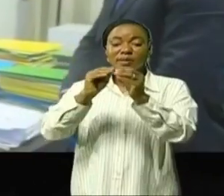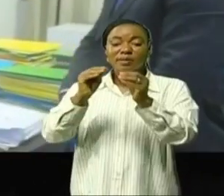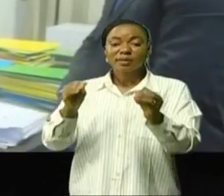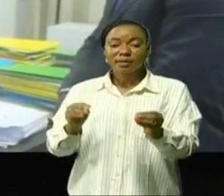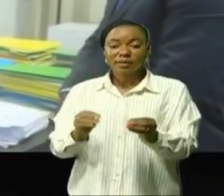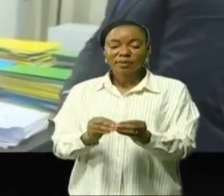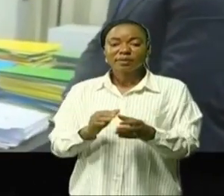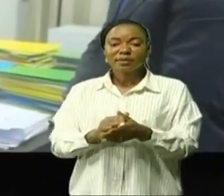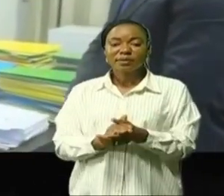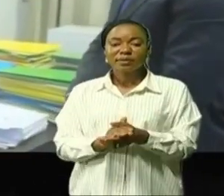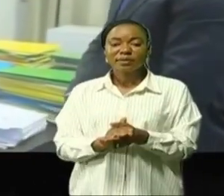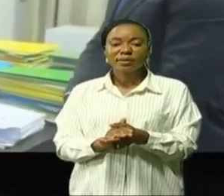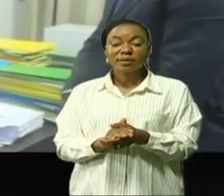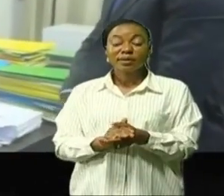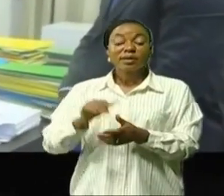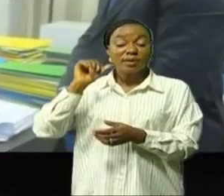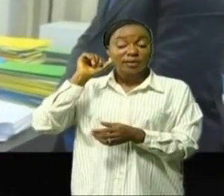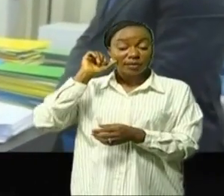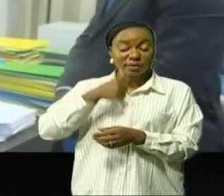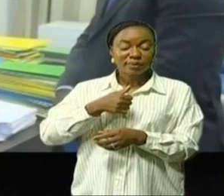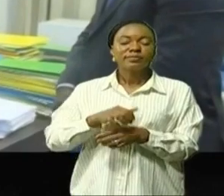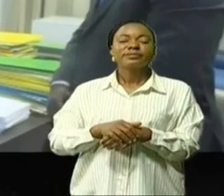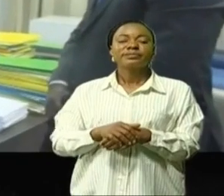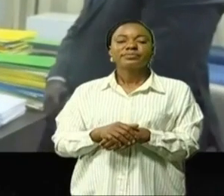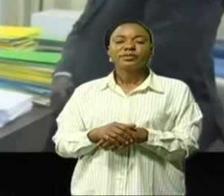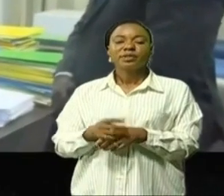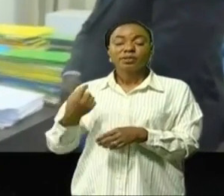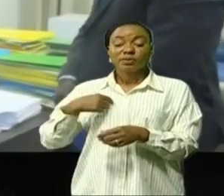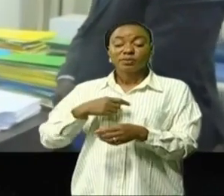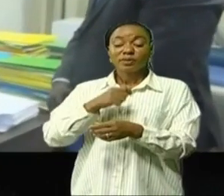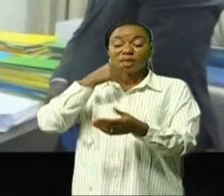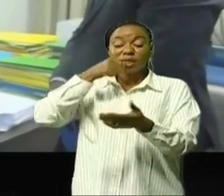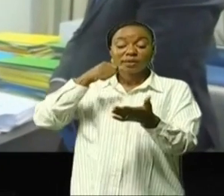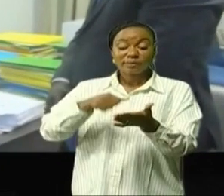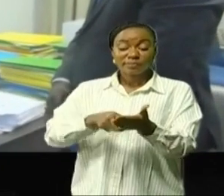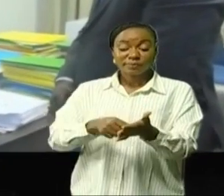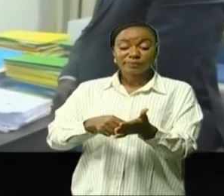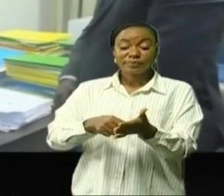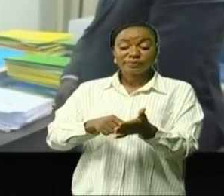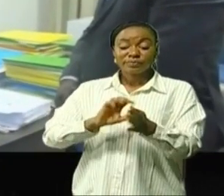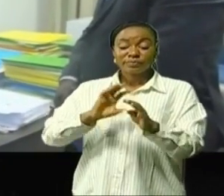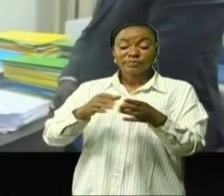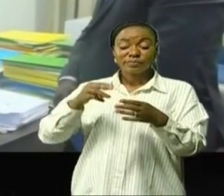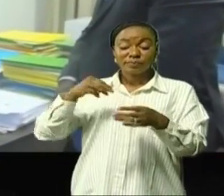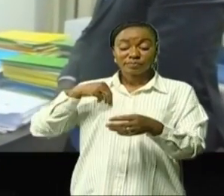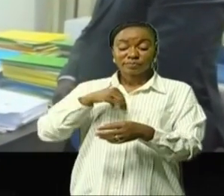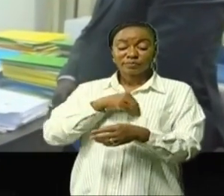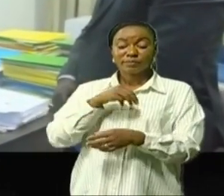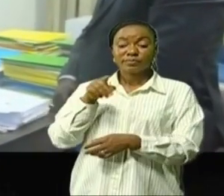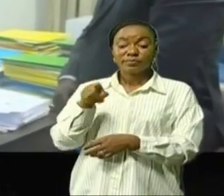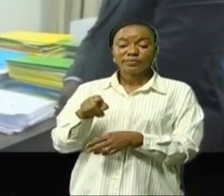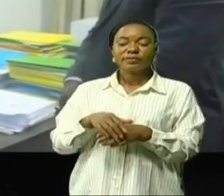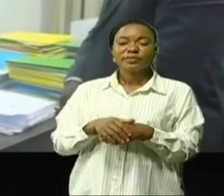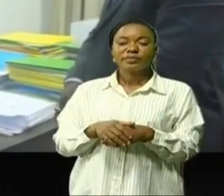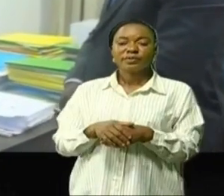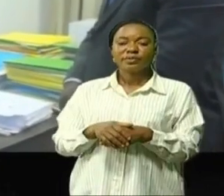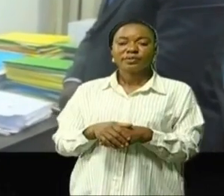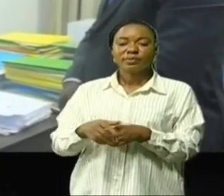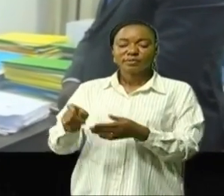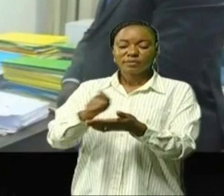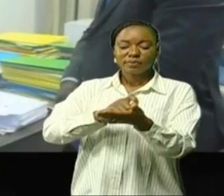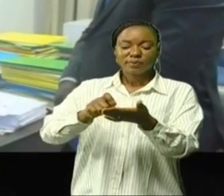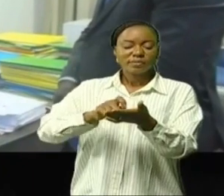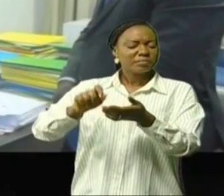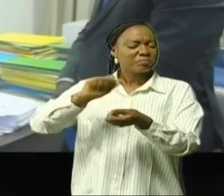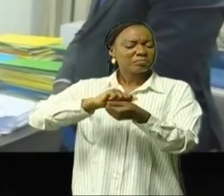De demain on va notifier tous les autres membres vous êtes notifié il n'y aucun